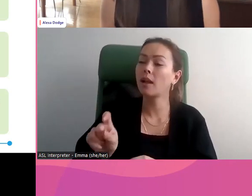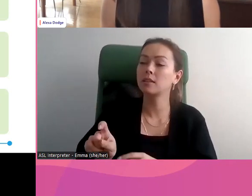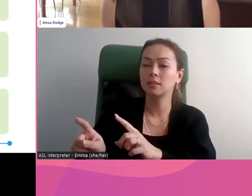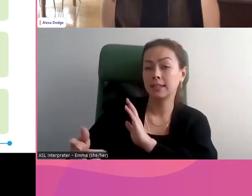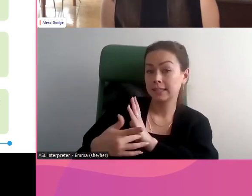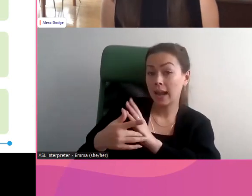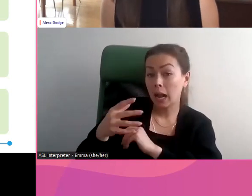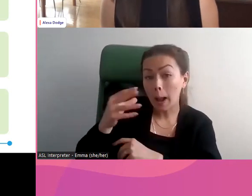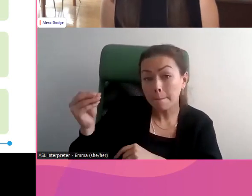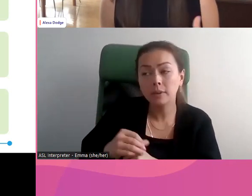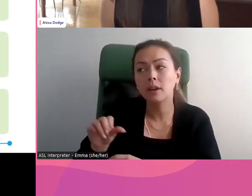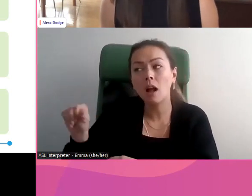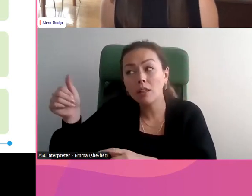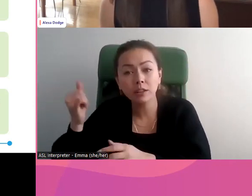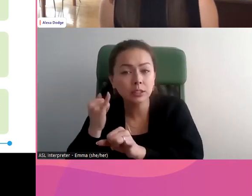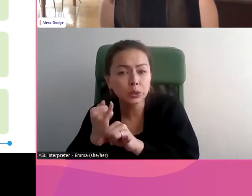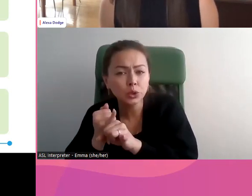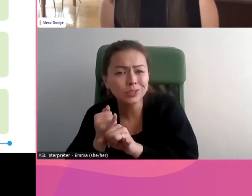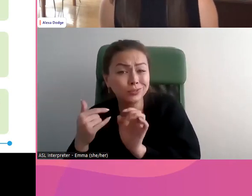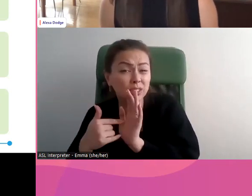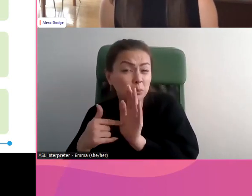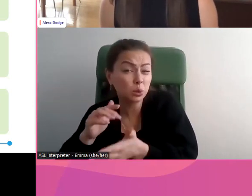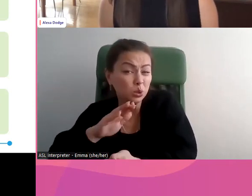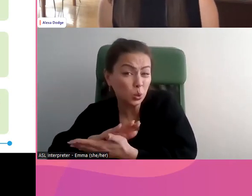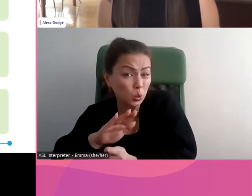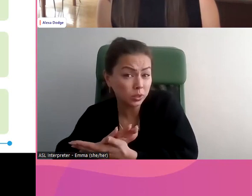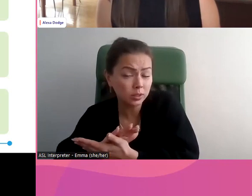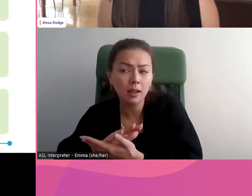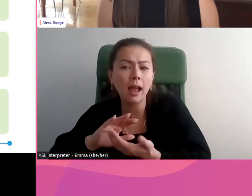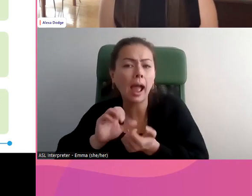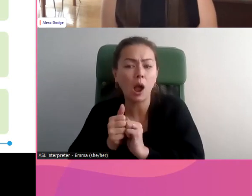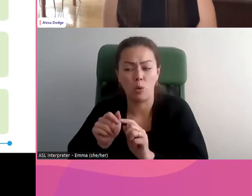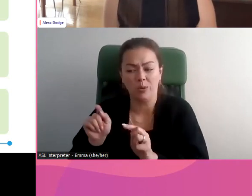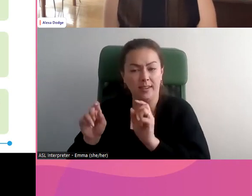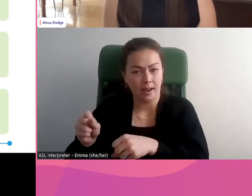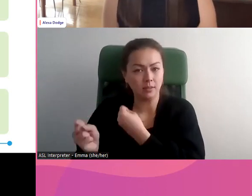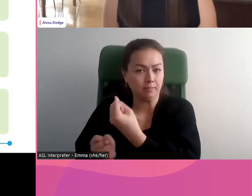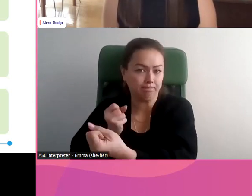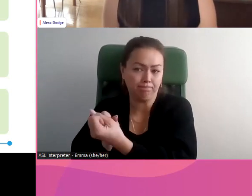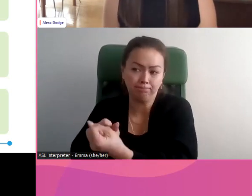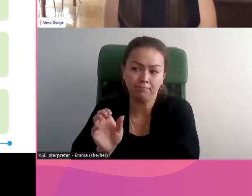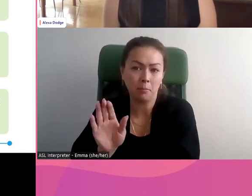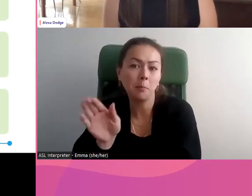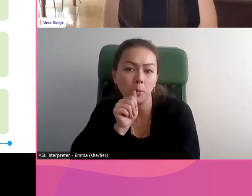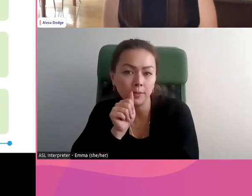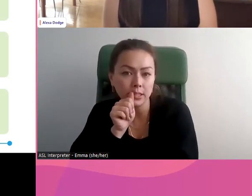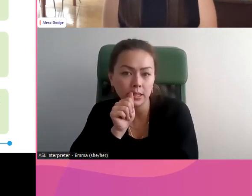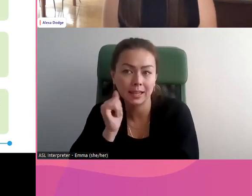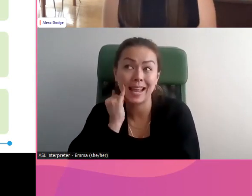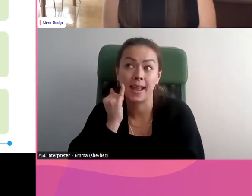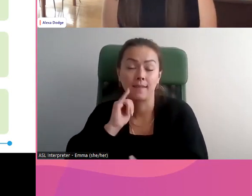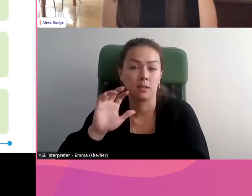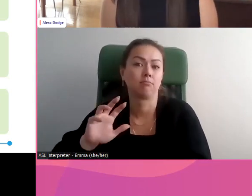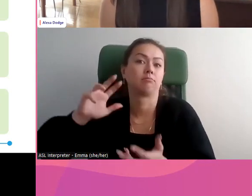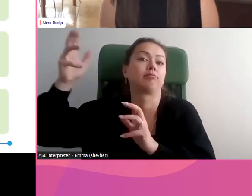de technologie et les écoles et autres établissements protègent leur vie privée et les appuient lorsque les choses vont mal. Alors, dans nos ateliers,